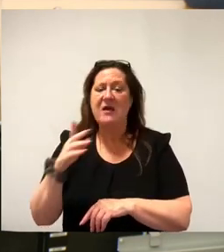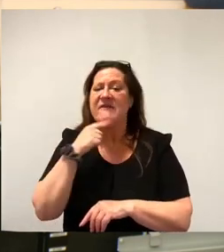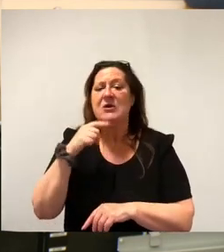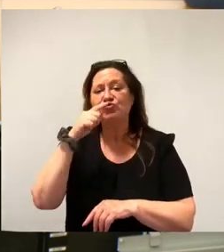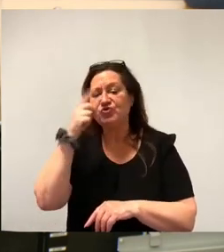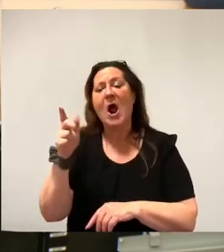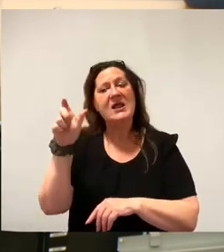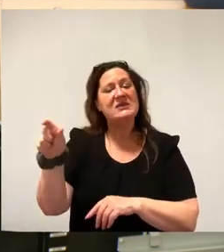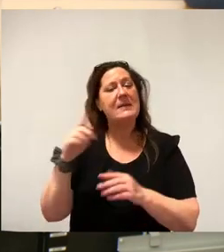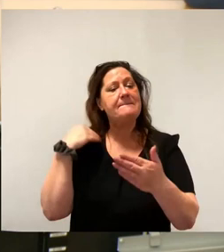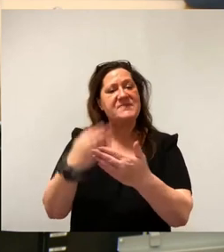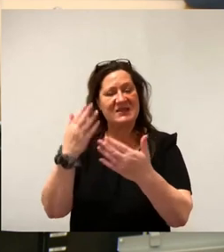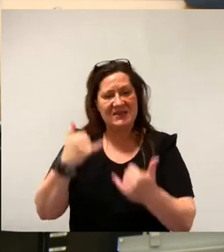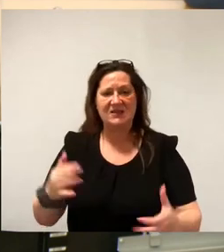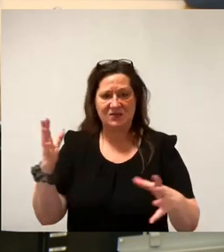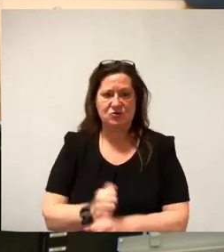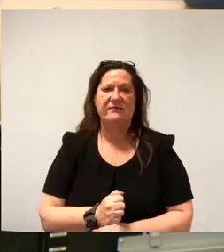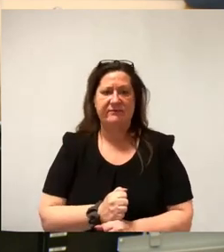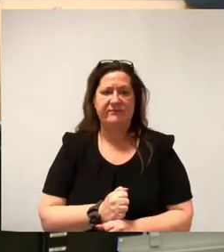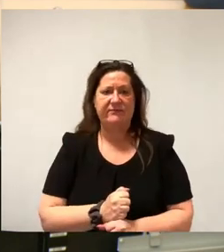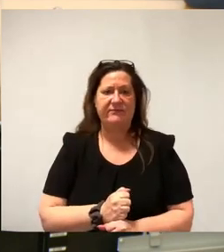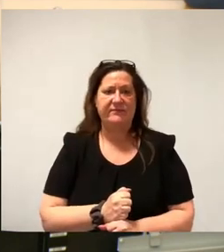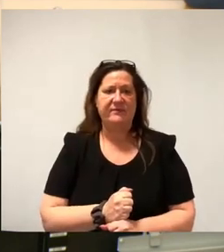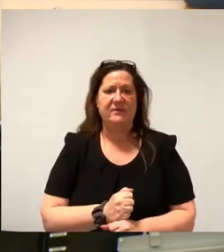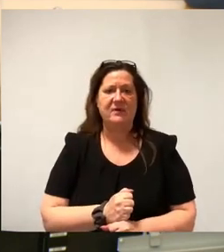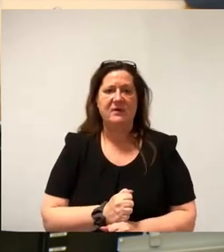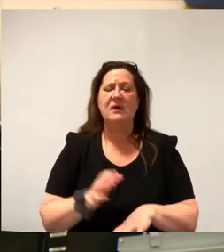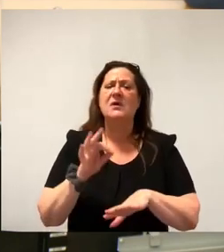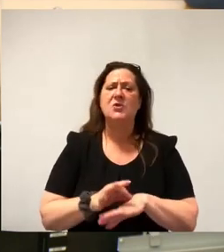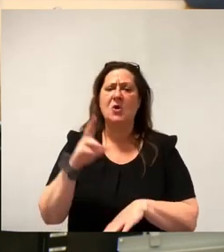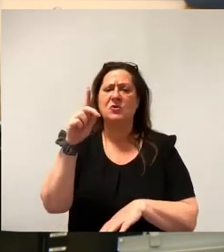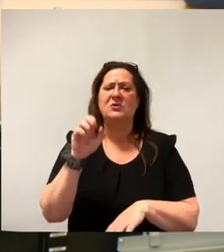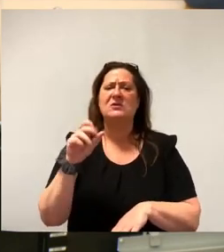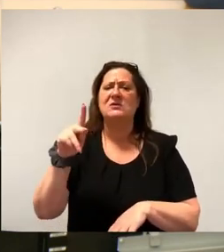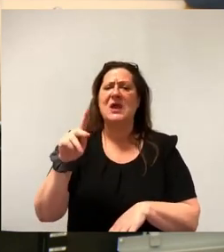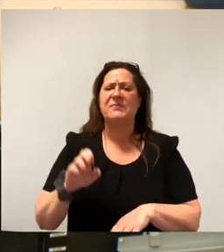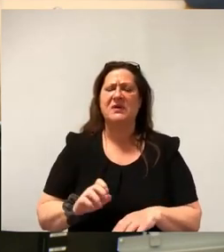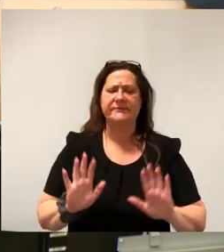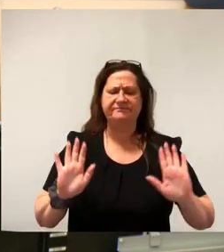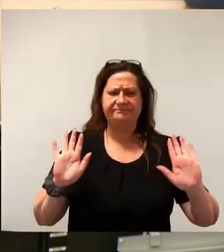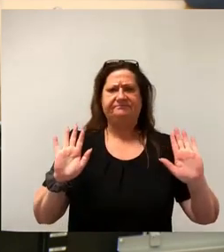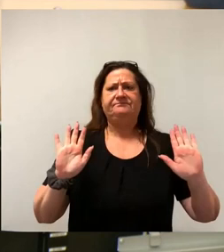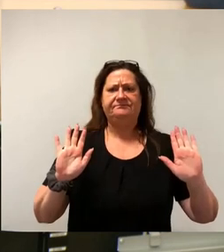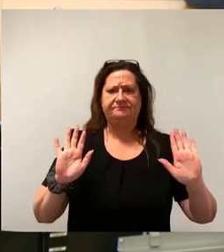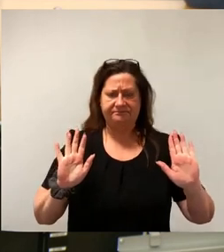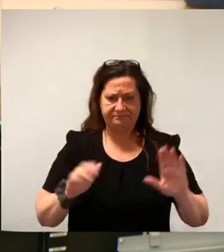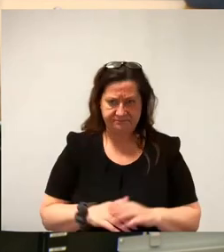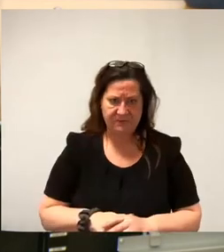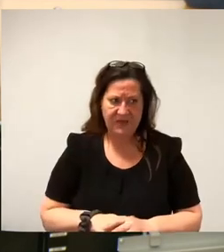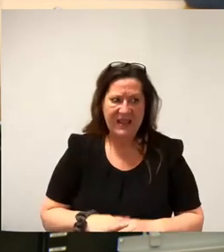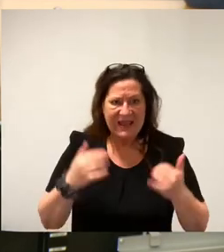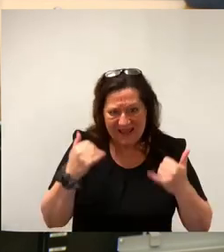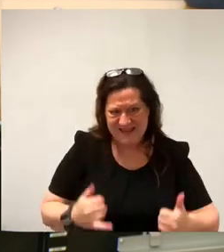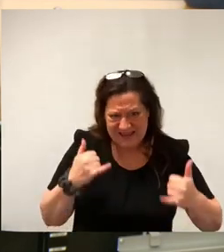sind mit uns, Herr Dr. Deppe, sehr zweifelhaft. Wir sind uns mit den Nutzern, also den